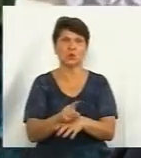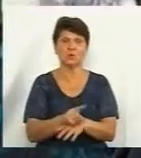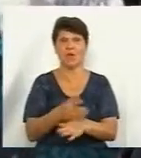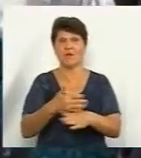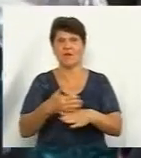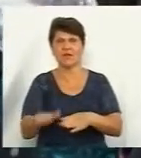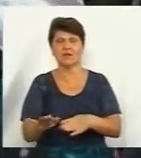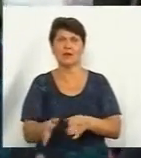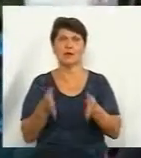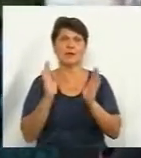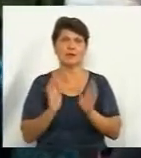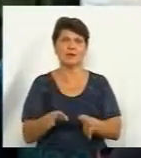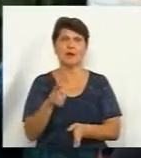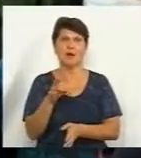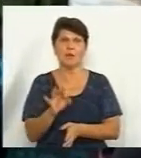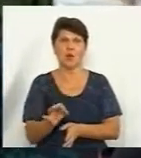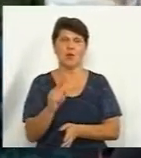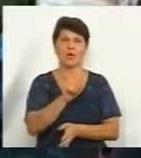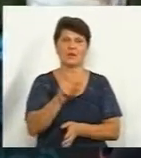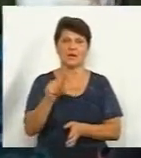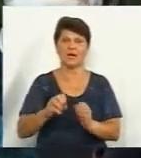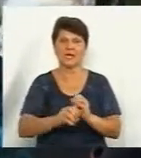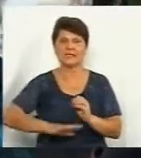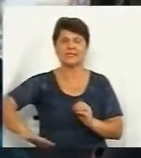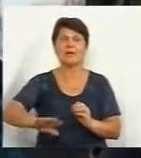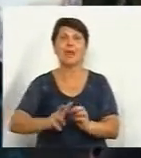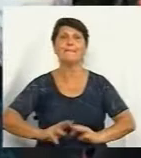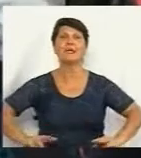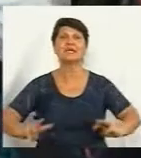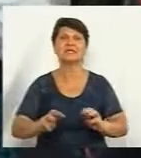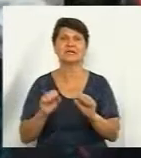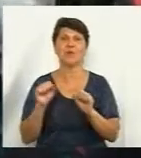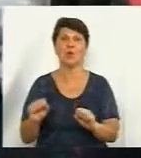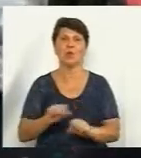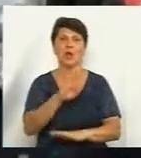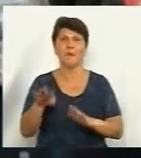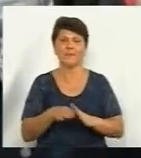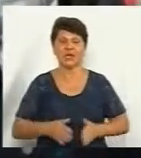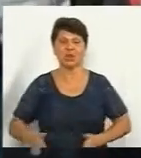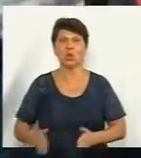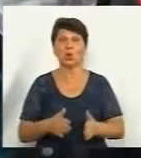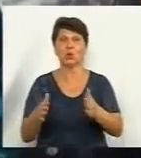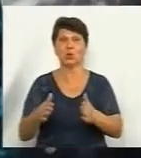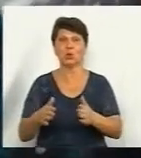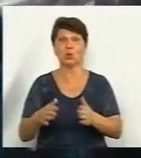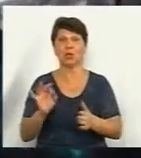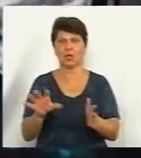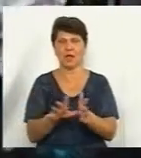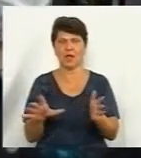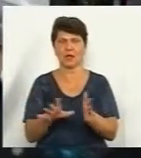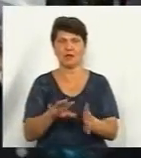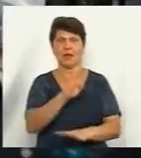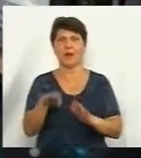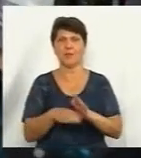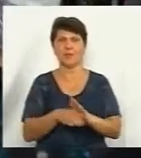виділяються тільки під землі Міністерства оборони, під дороги і під лінію електропередач, під